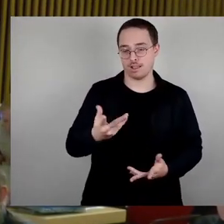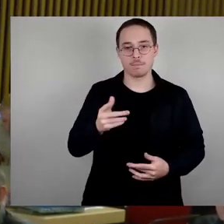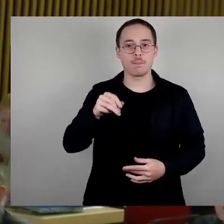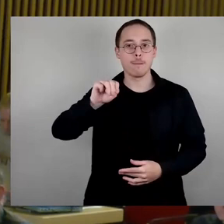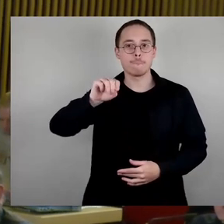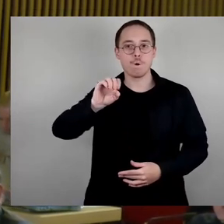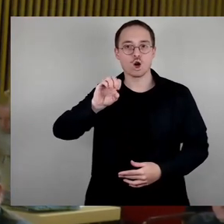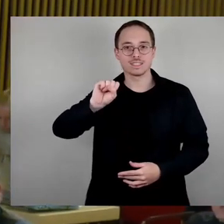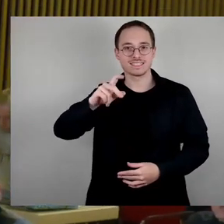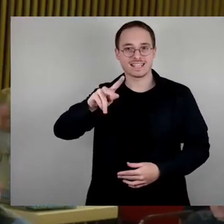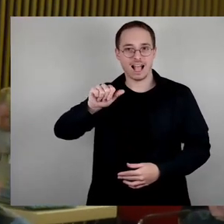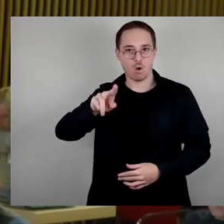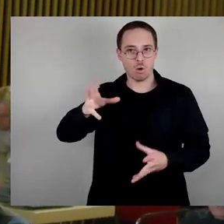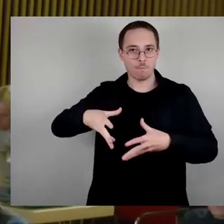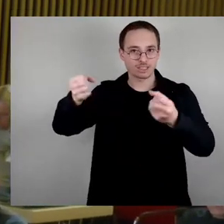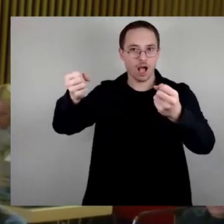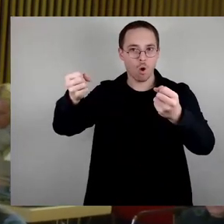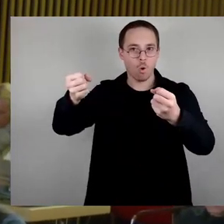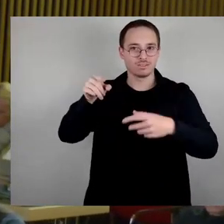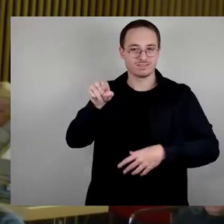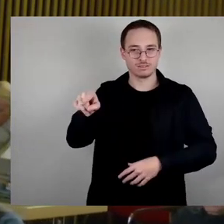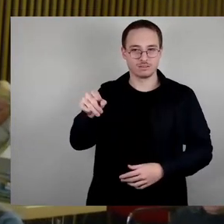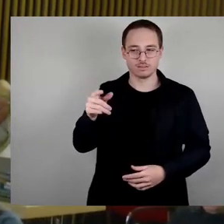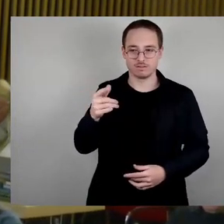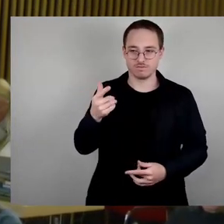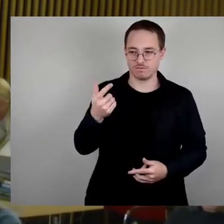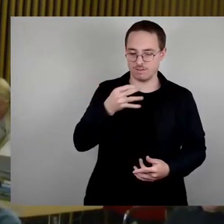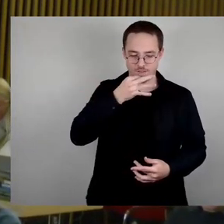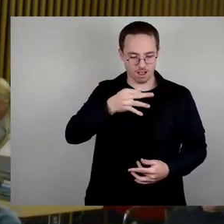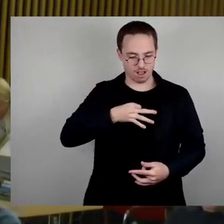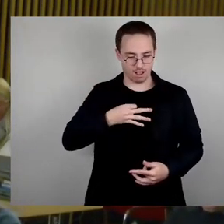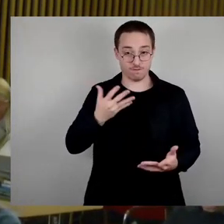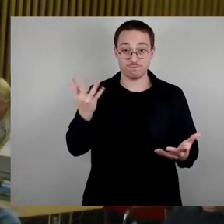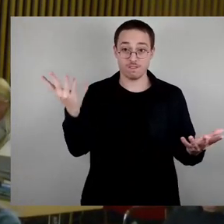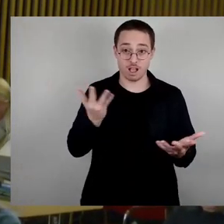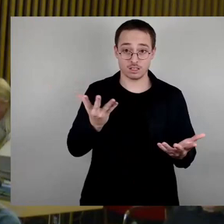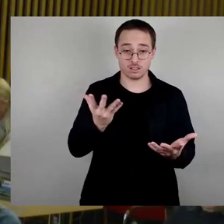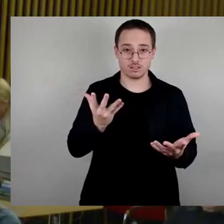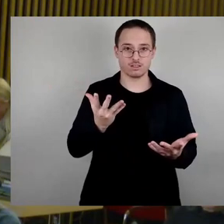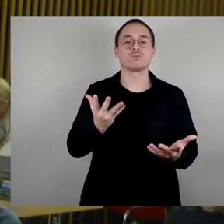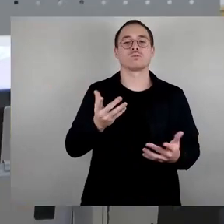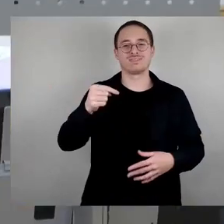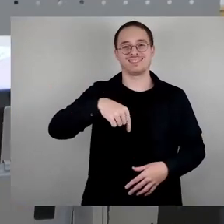warum Sie eigentlich diesen Konflikt, diesen Ost-West-Konflikt, nicht 1989 hier in Mitteleuropa ausgeschossen haben.